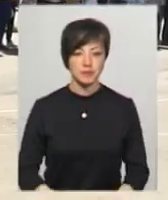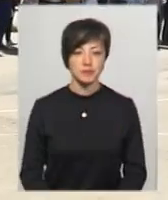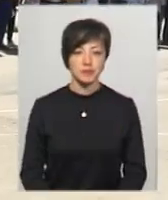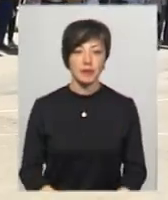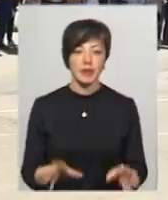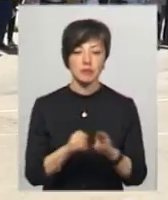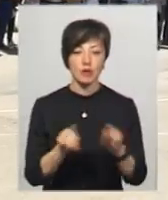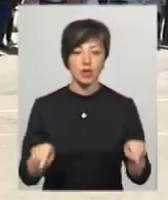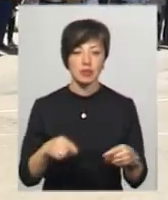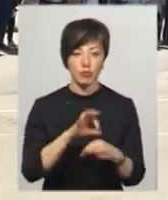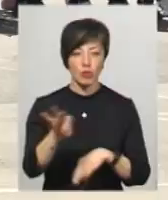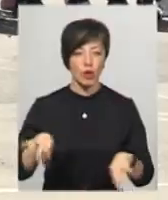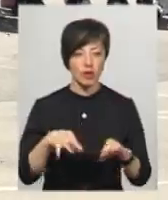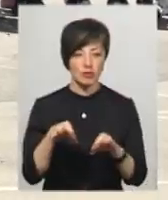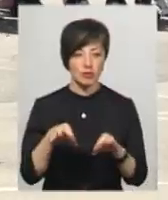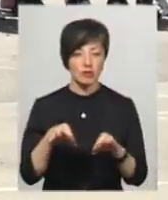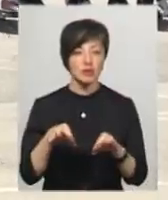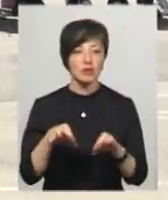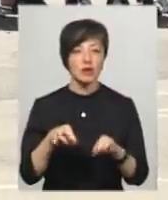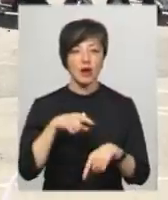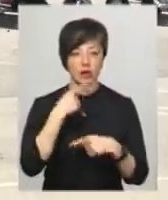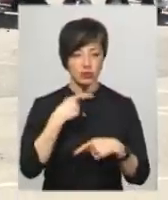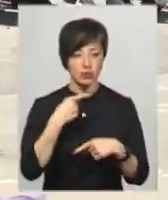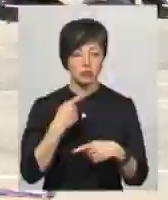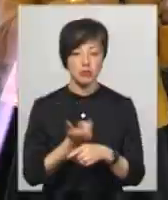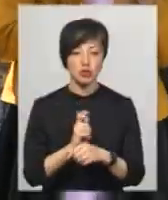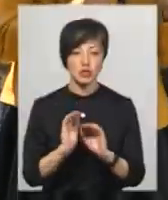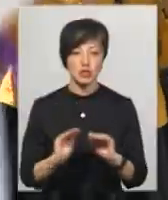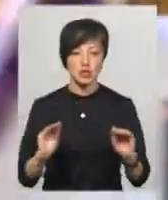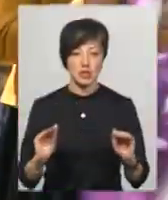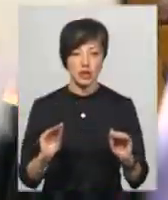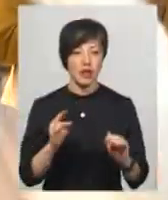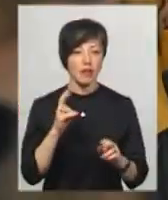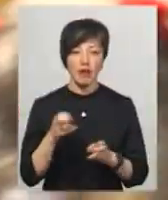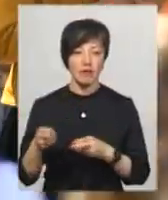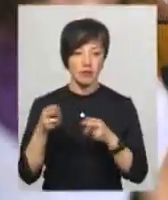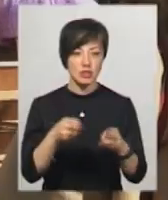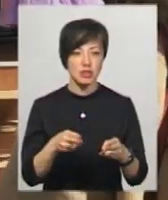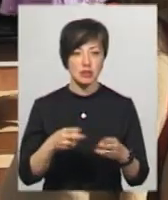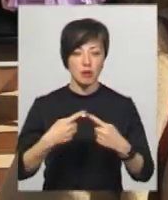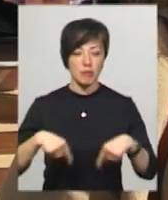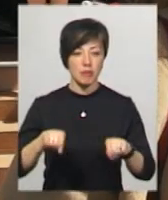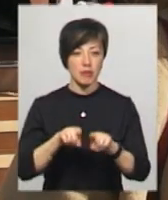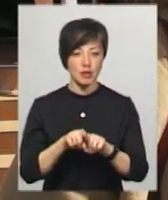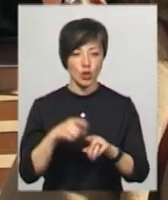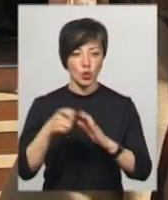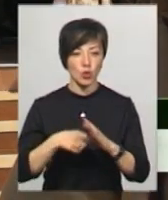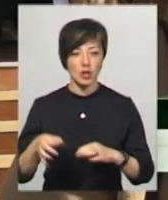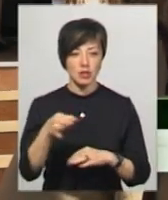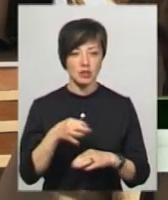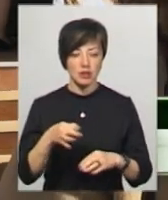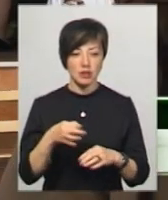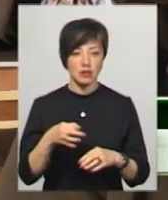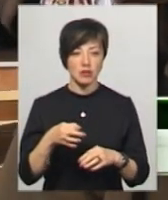Співорганізаторка проєкту «Схід і Захід разом» Аліна Скоморогова каже, більшість дітей не виїжджали за межі Томниччини. Діти приїжджають із